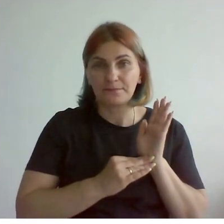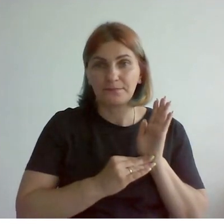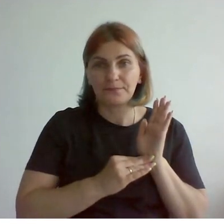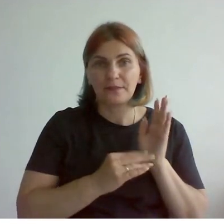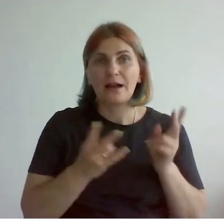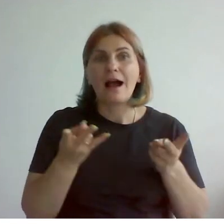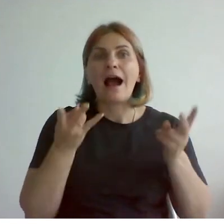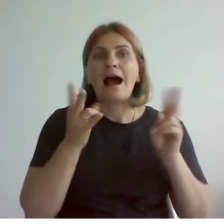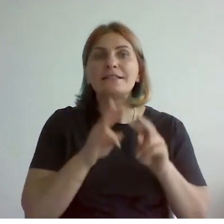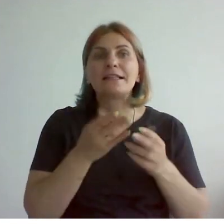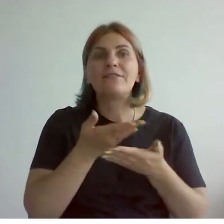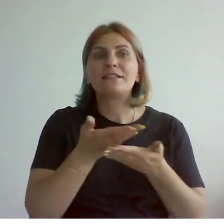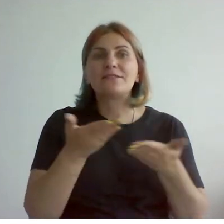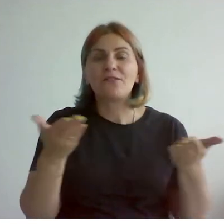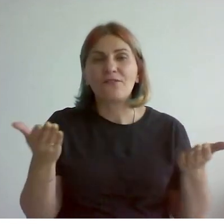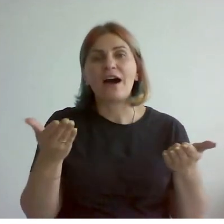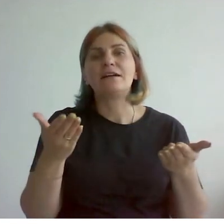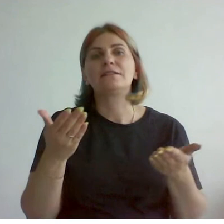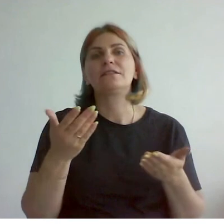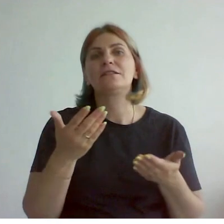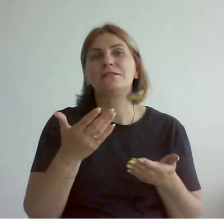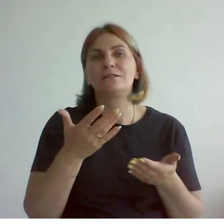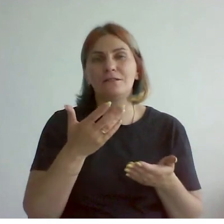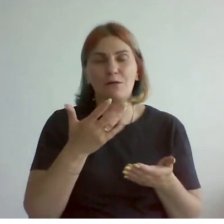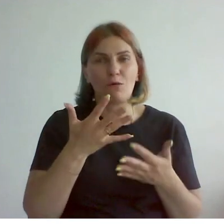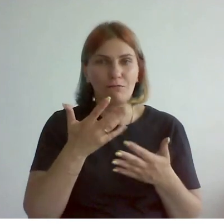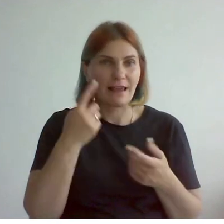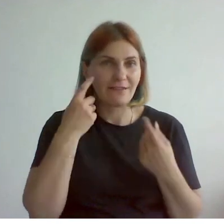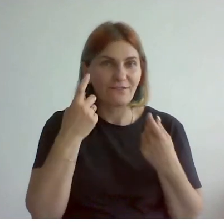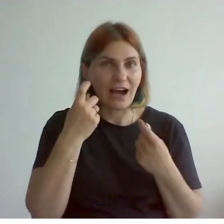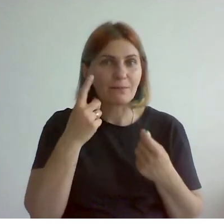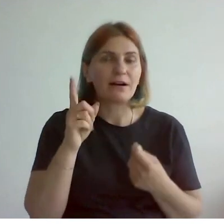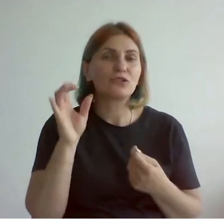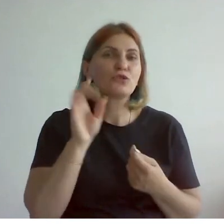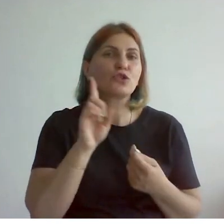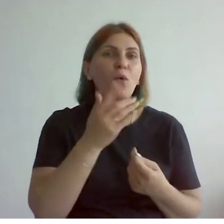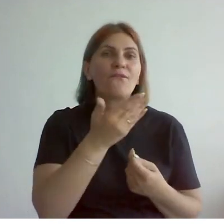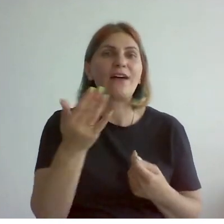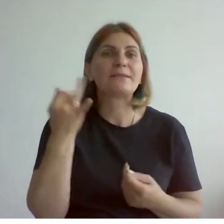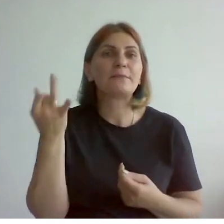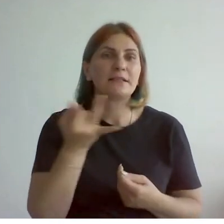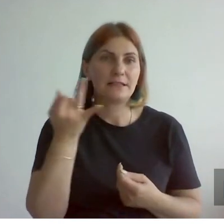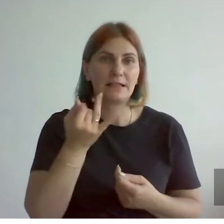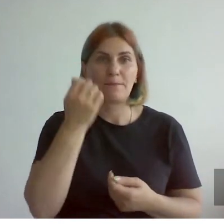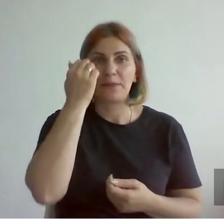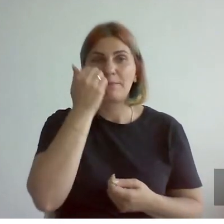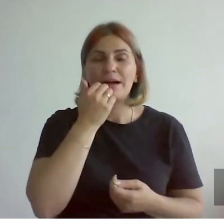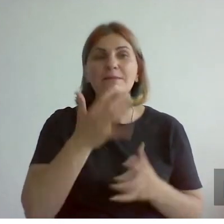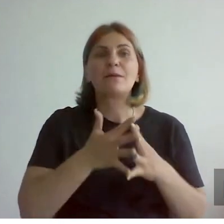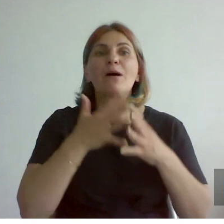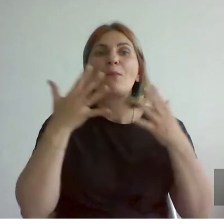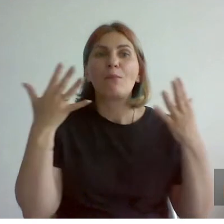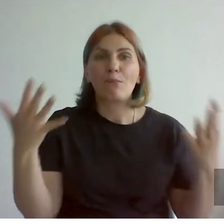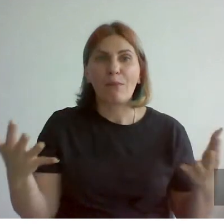оставить вам исчерпывающую информацию о том, что вас заинтересовало. Спасибо вам большое за внимание. Еще раз я